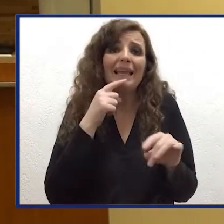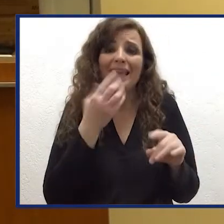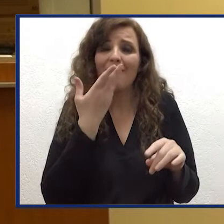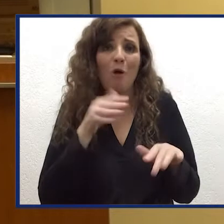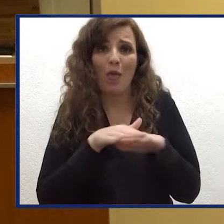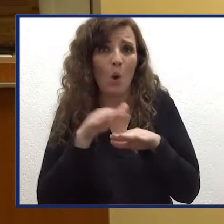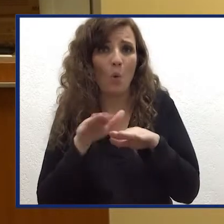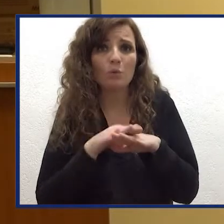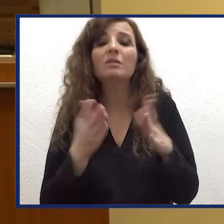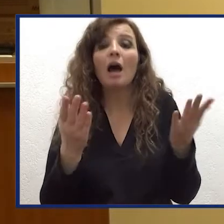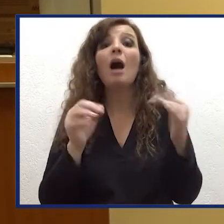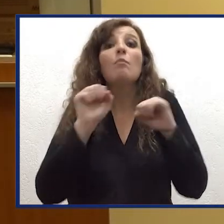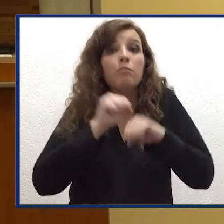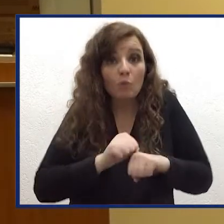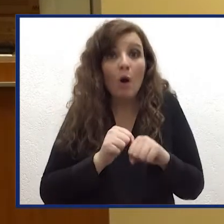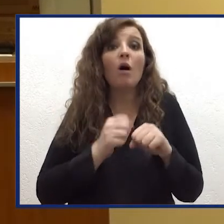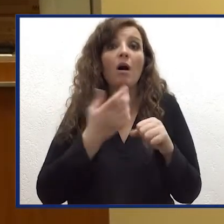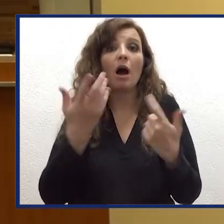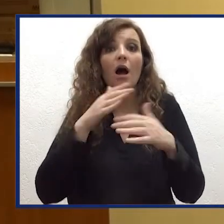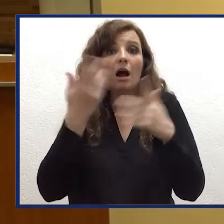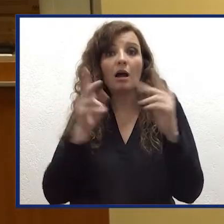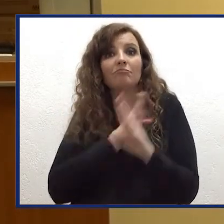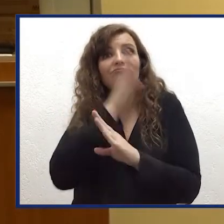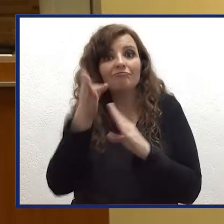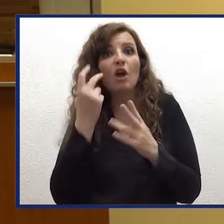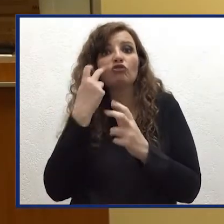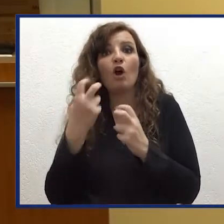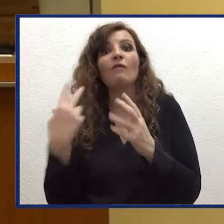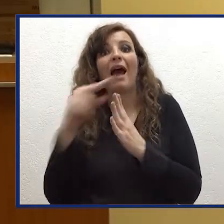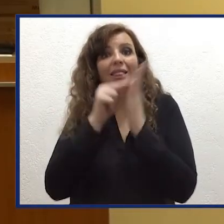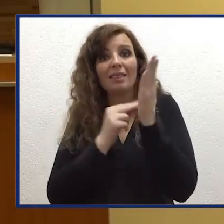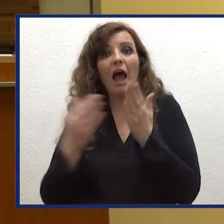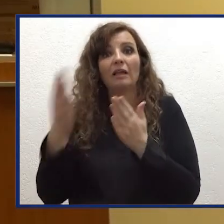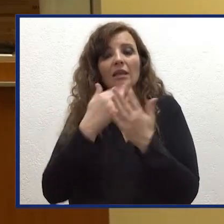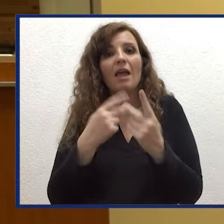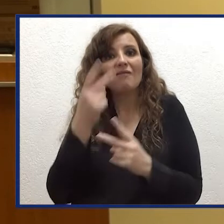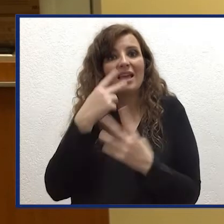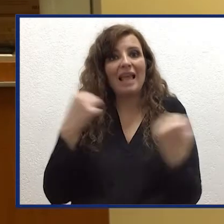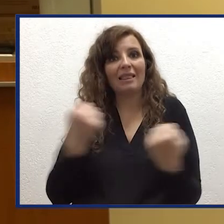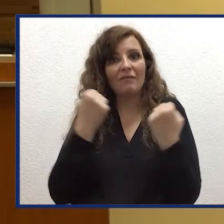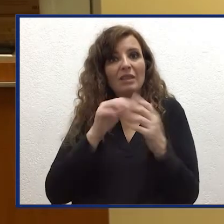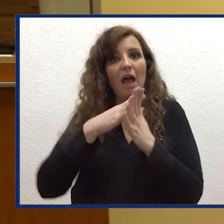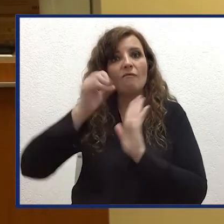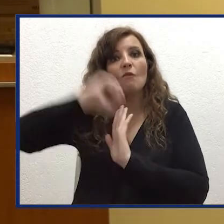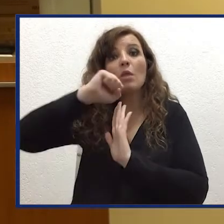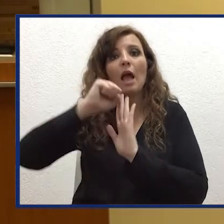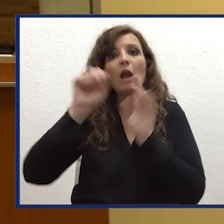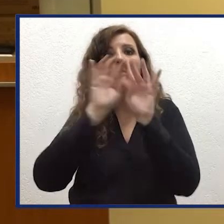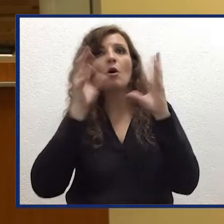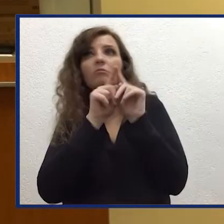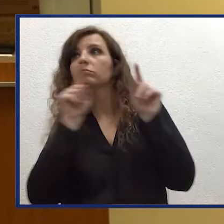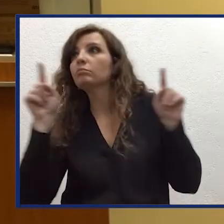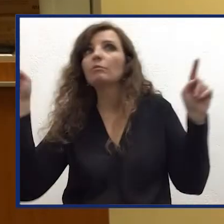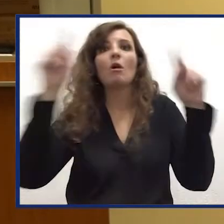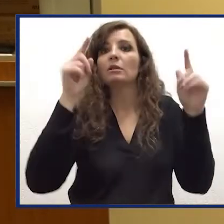ad esempio studenti, di poter andare a analizzare e studiare l'attività vulcanica a scala